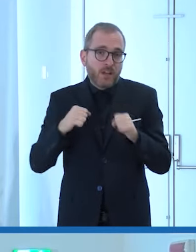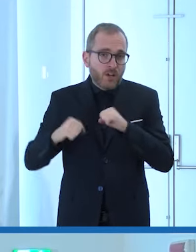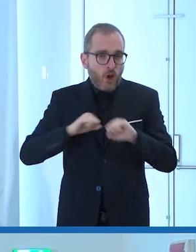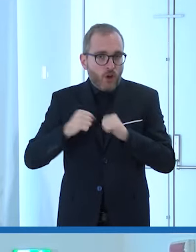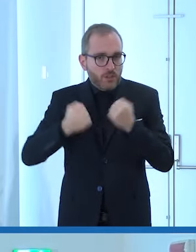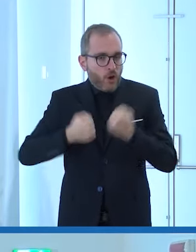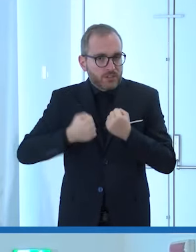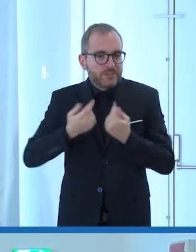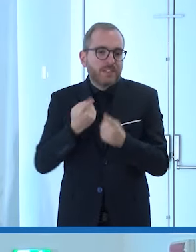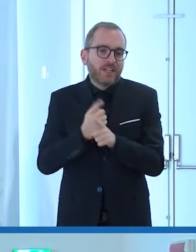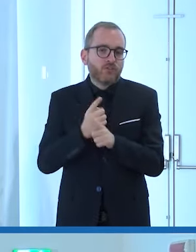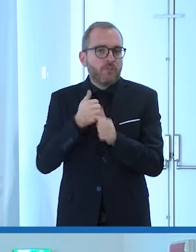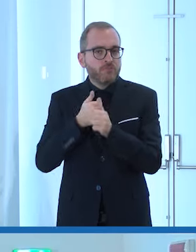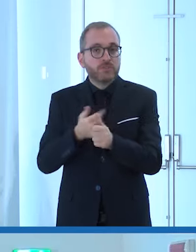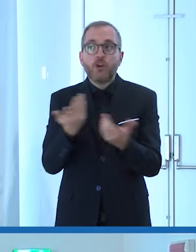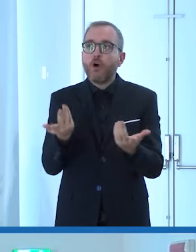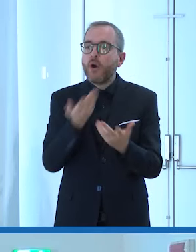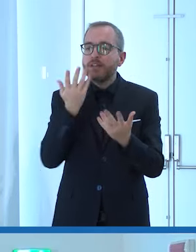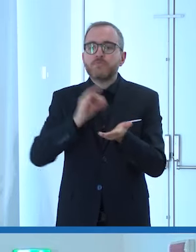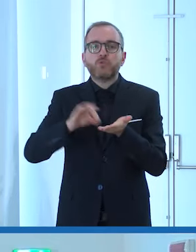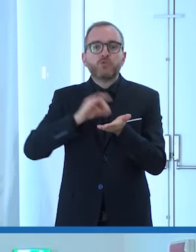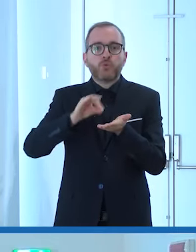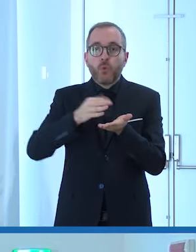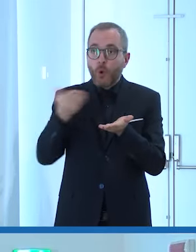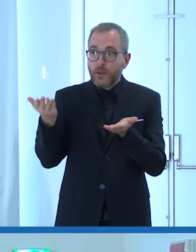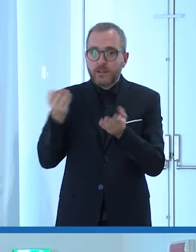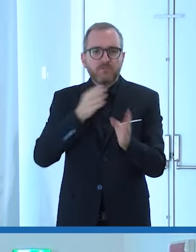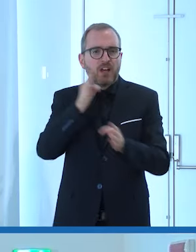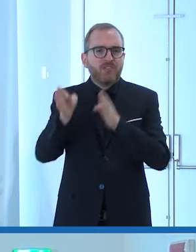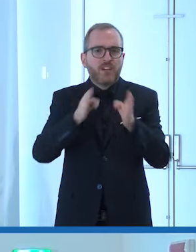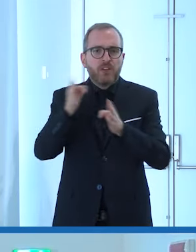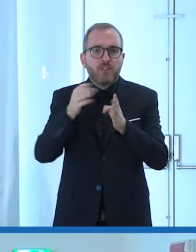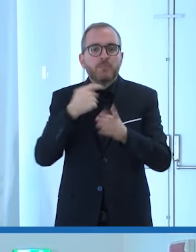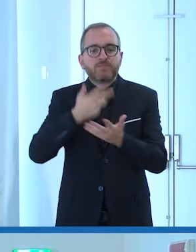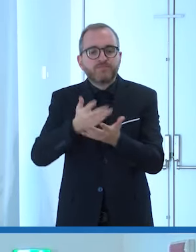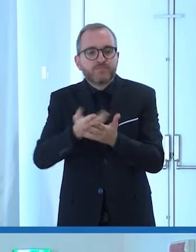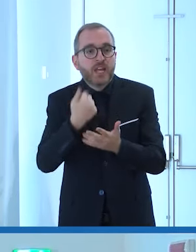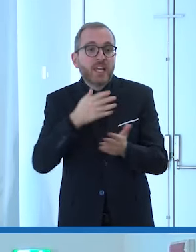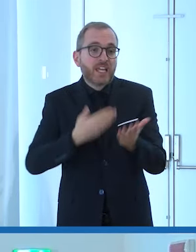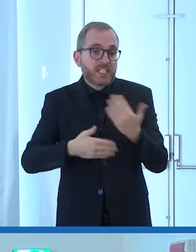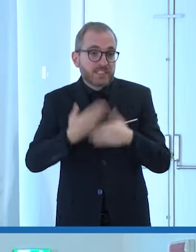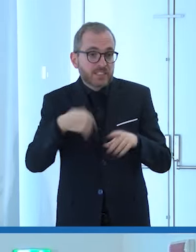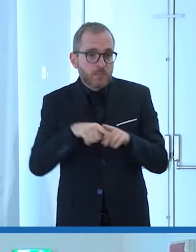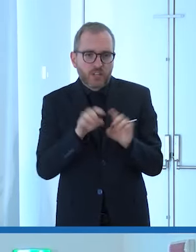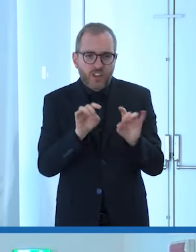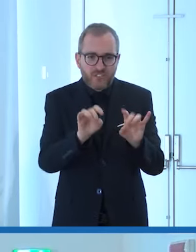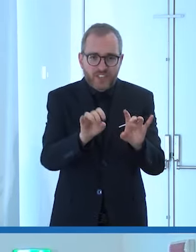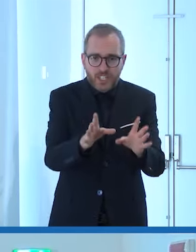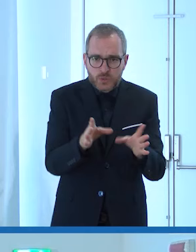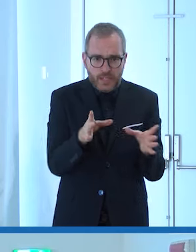cominciare ad andare nelle scuole e far capire che la disabilità non è un virus non ti attacca